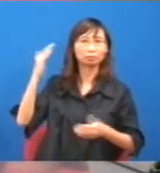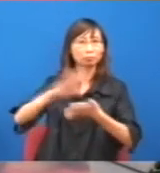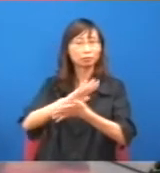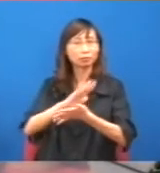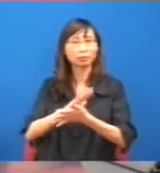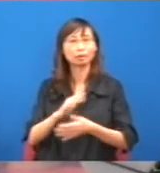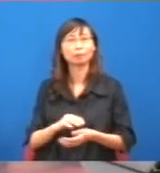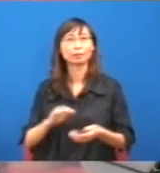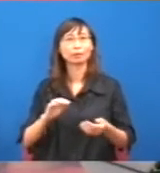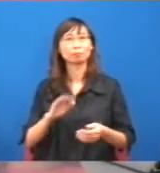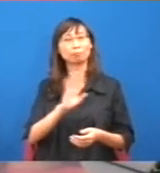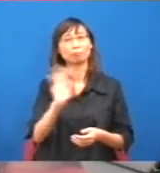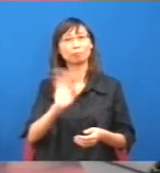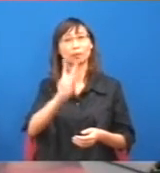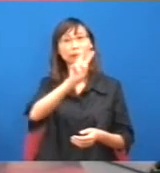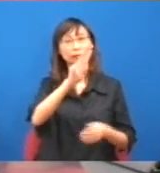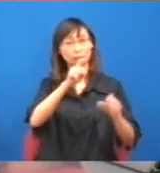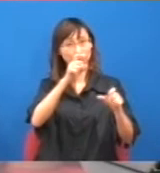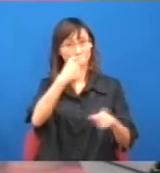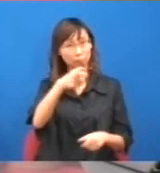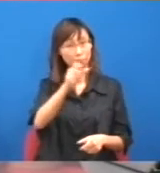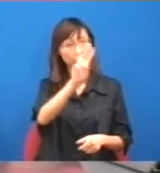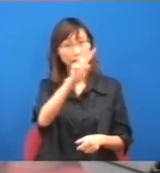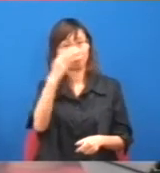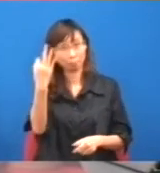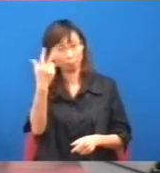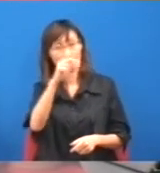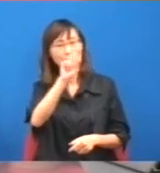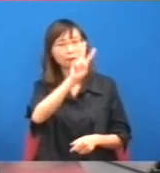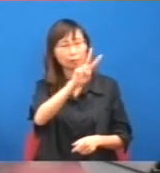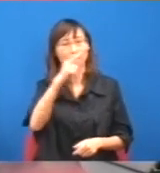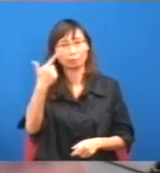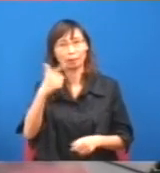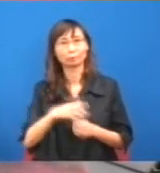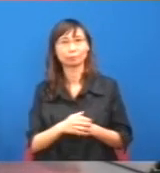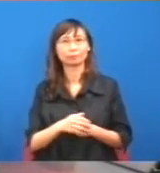我就自己提了一個,議案就被人否決了,大家就說,如果,